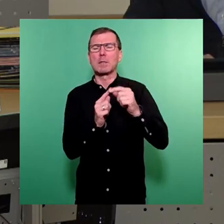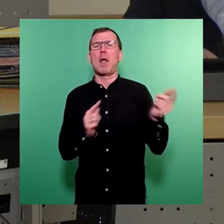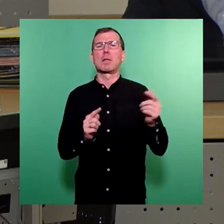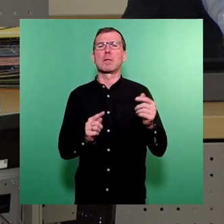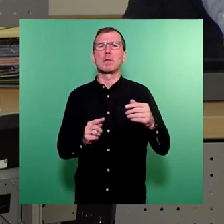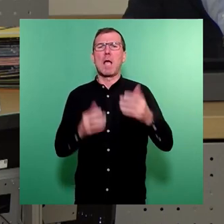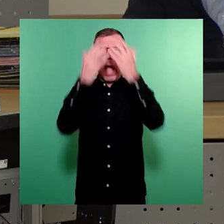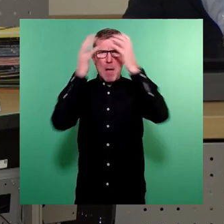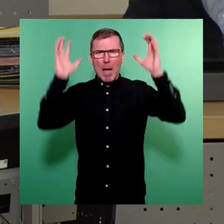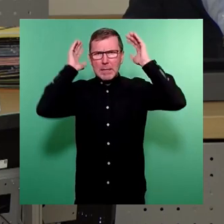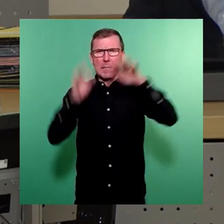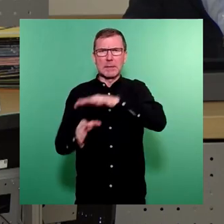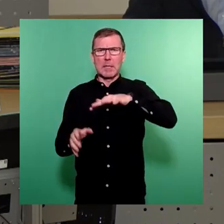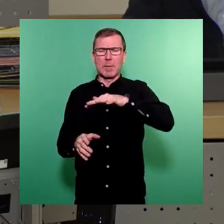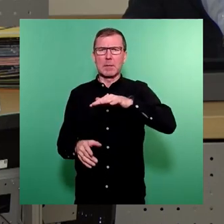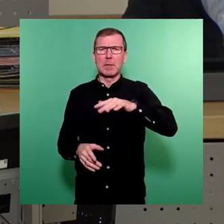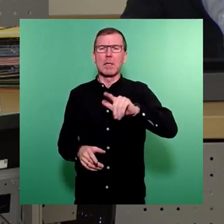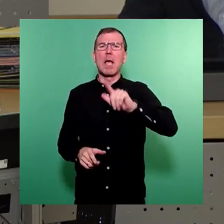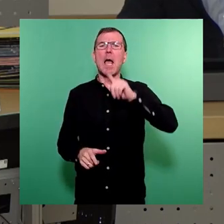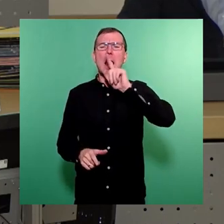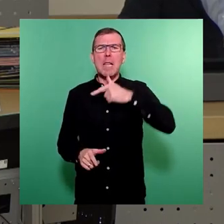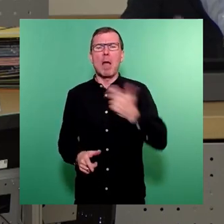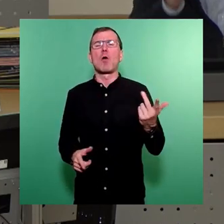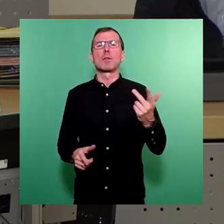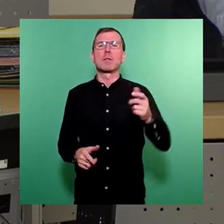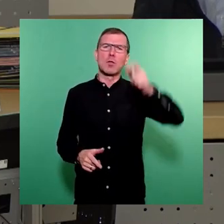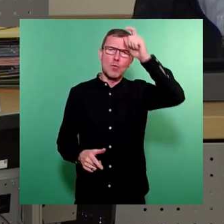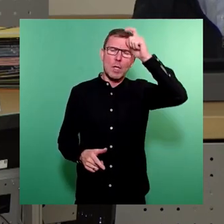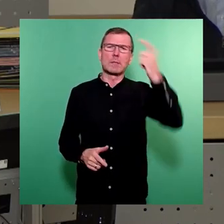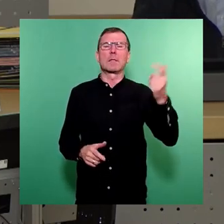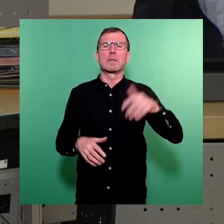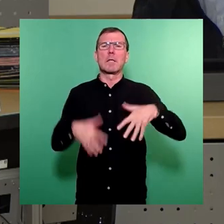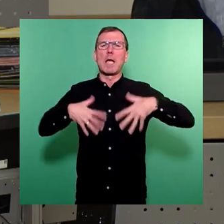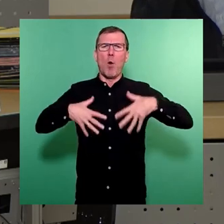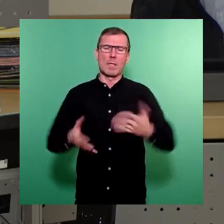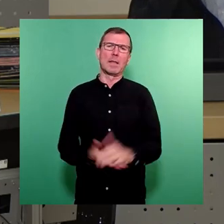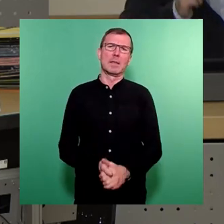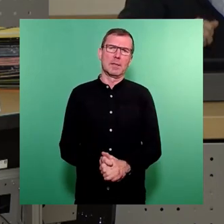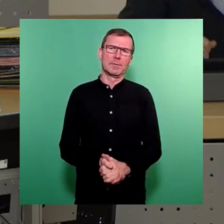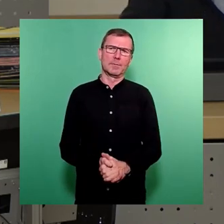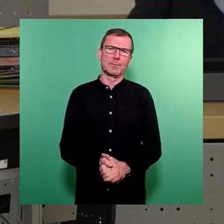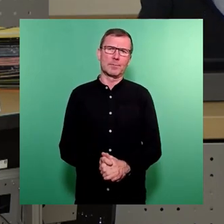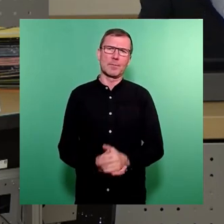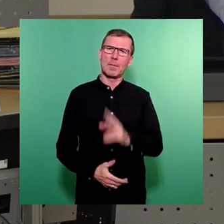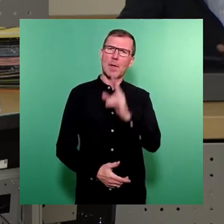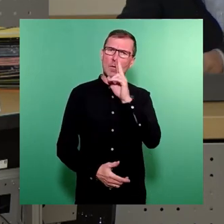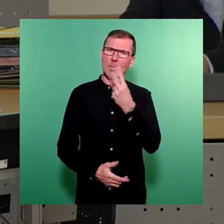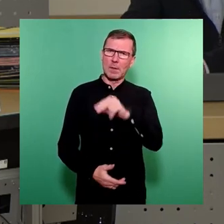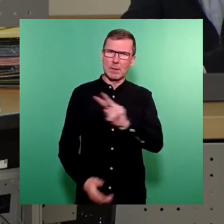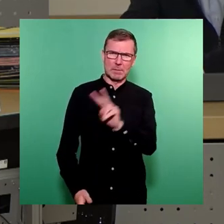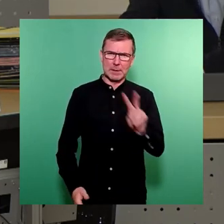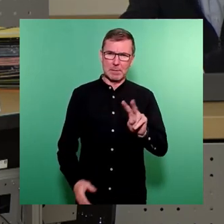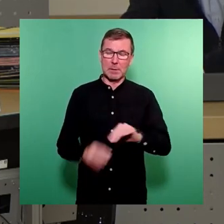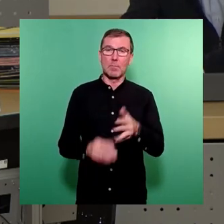Gebieten, dem Libanon, Indien, Tunesien und Georgien. Im November 2022 wurden insgesamt